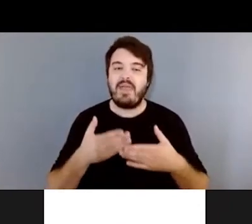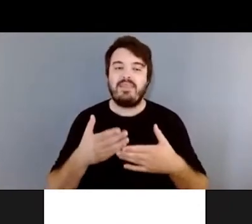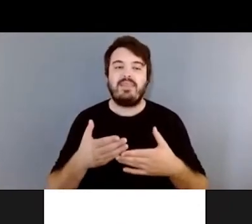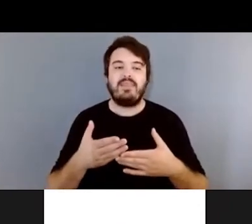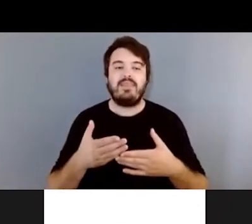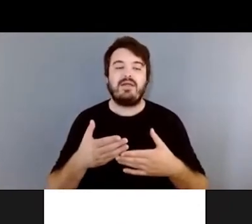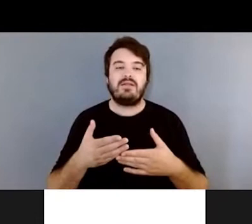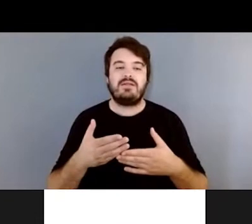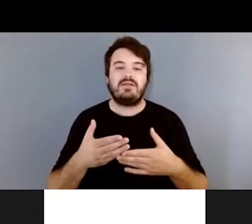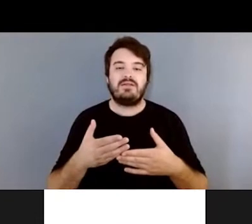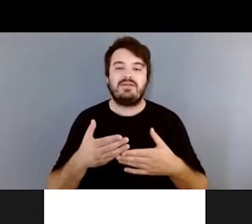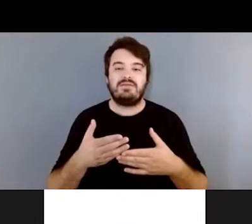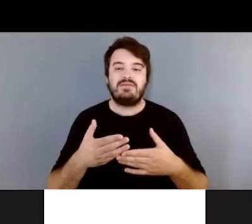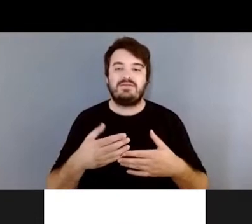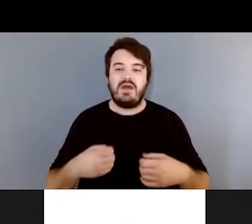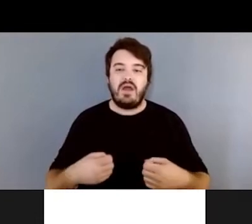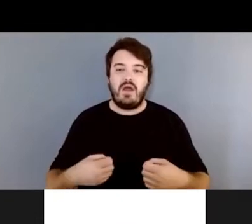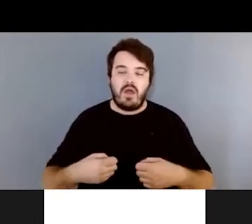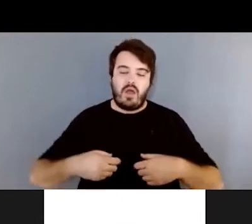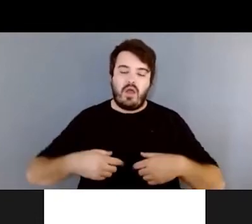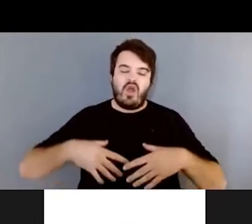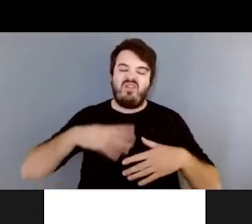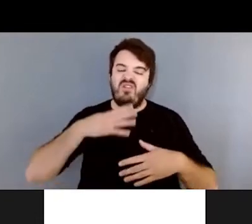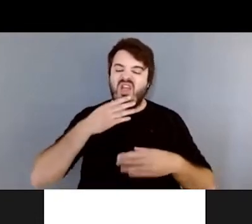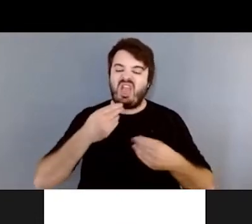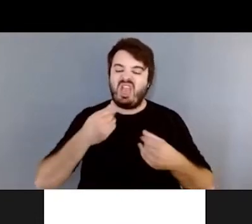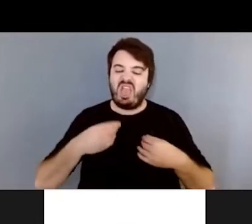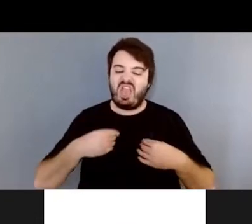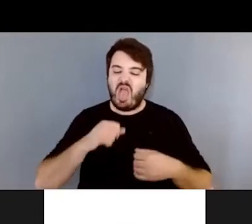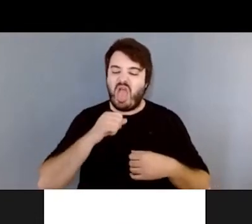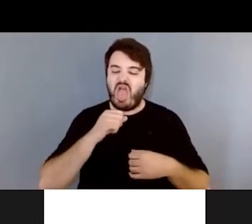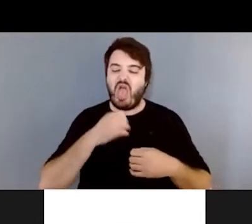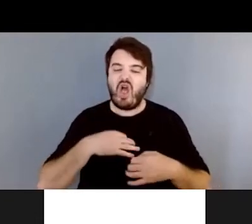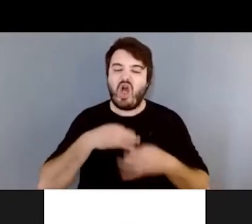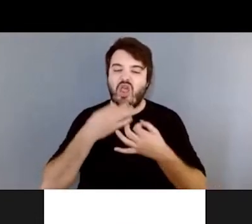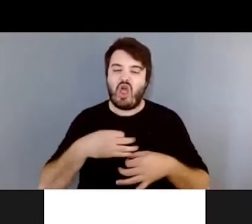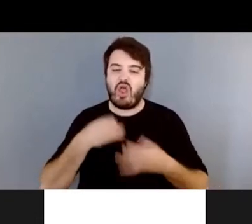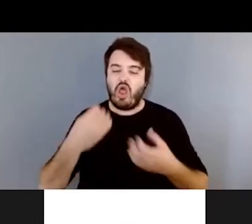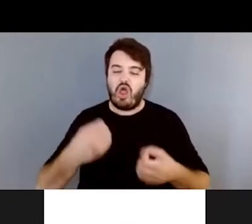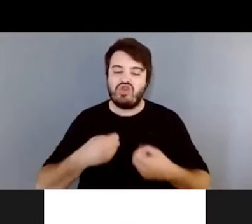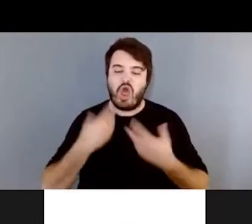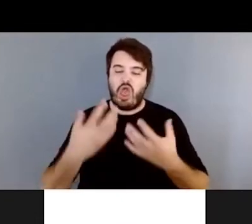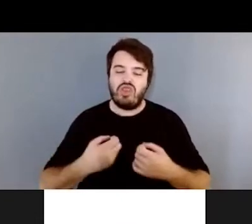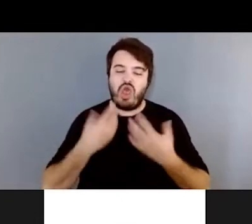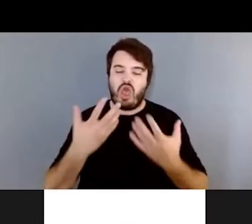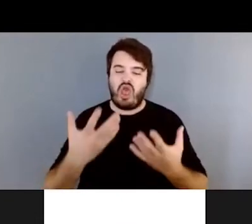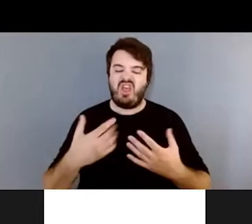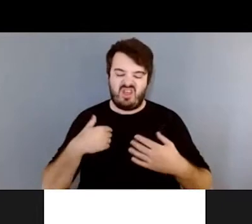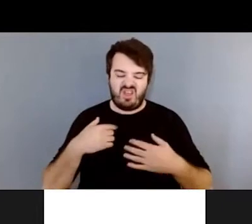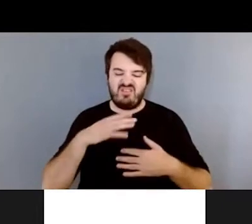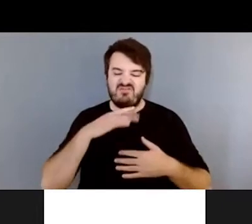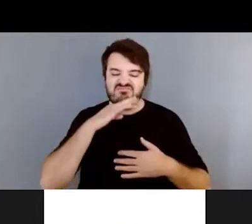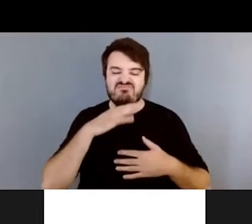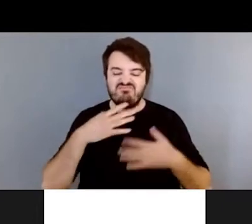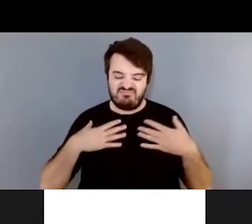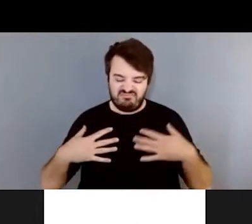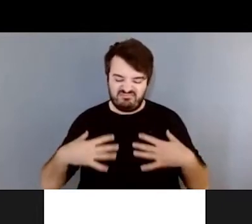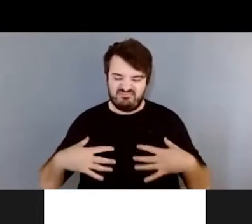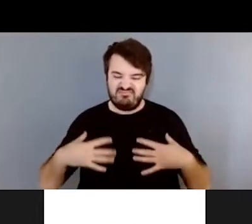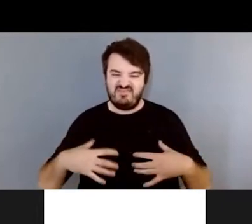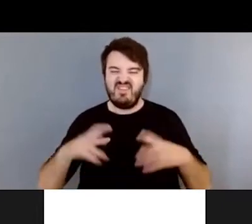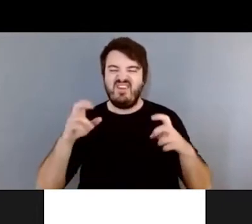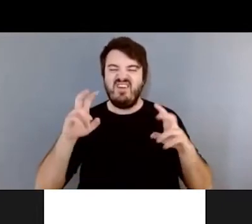expectoration quand vous allez tousser pour cracher ce qu'on dit, cracher le méchant,